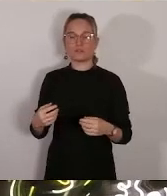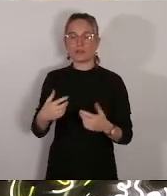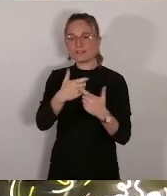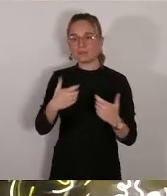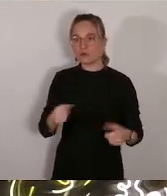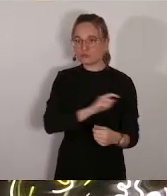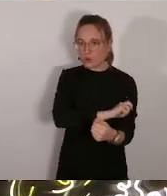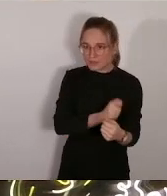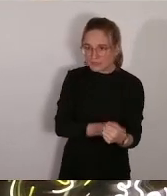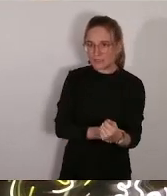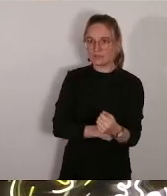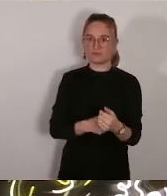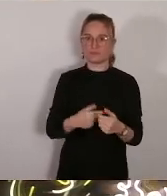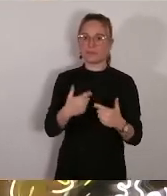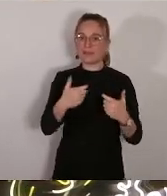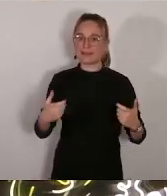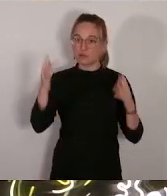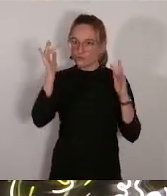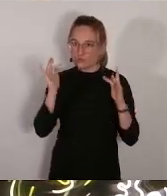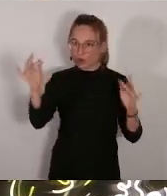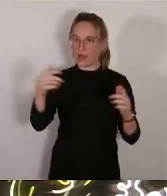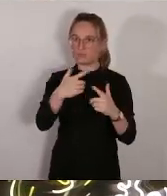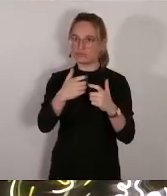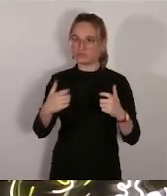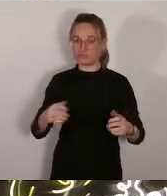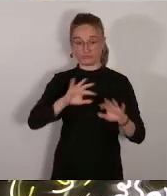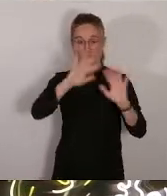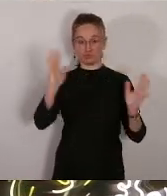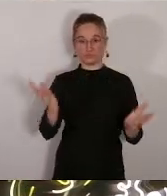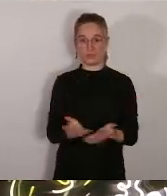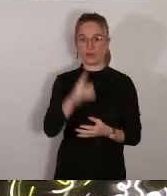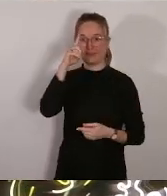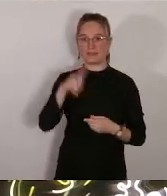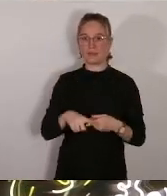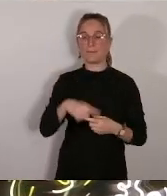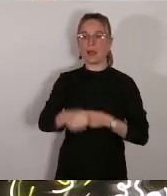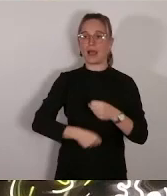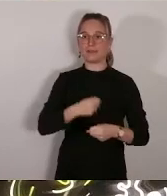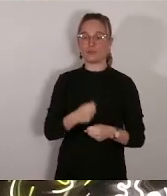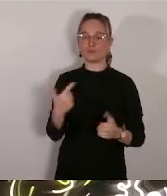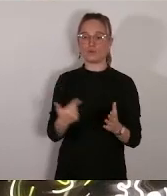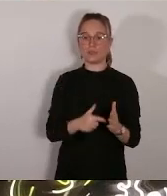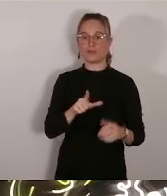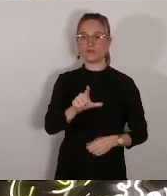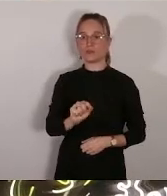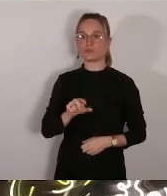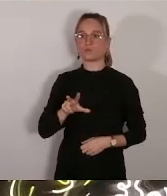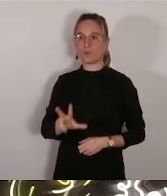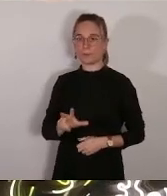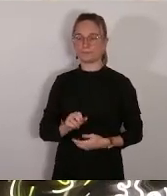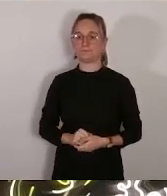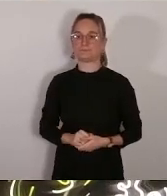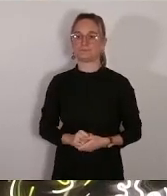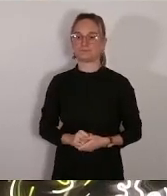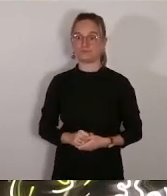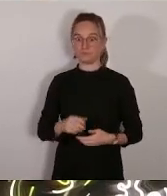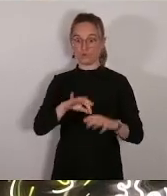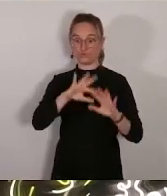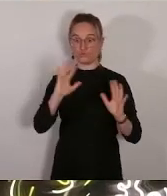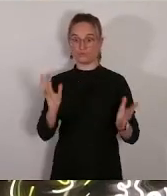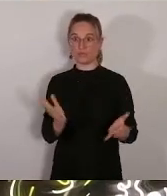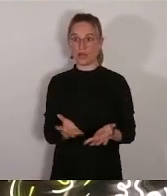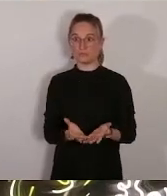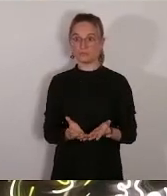associations et partenaires bénéficiaires pour l'année 2023. Cette valorisation à un montant inférieur au marché nous